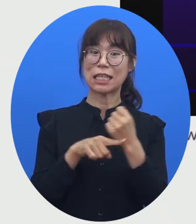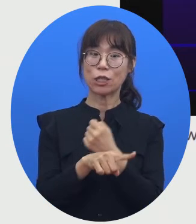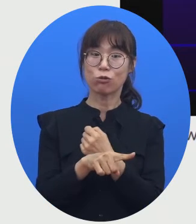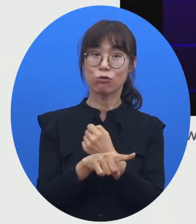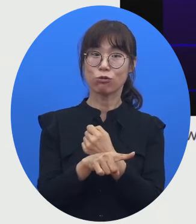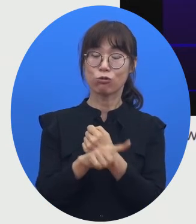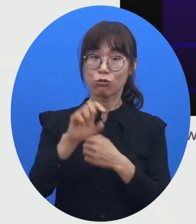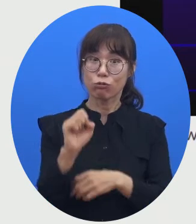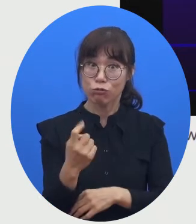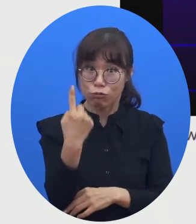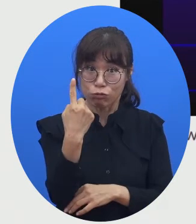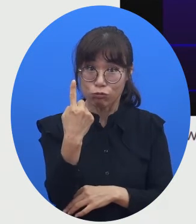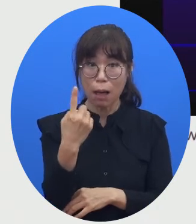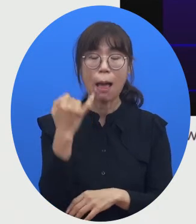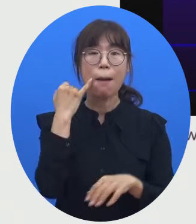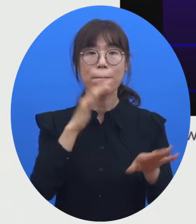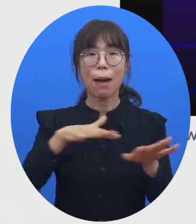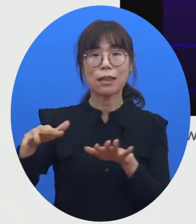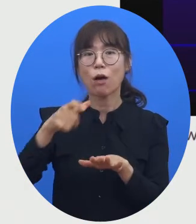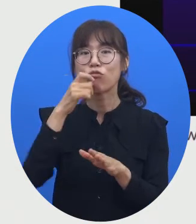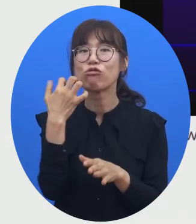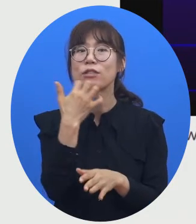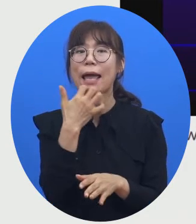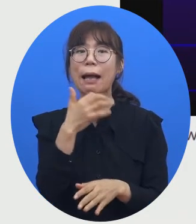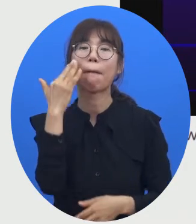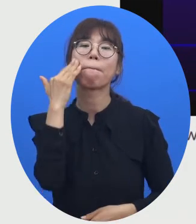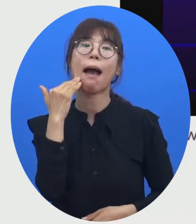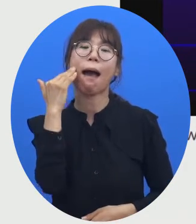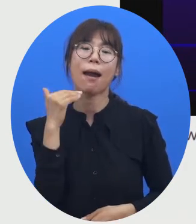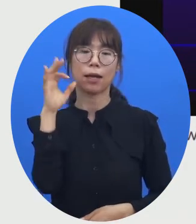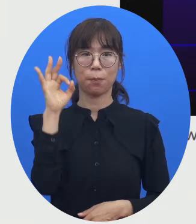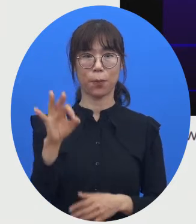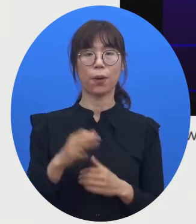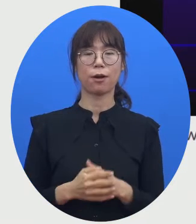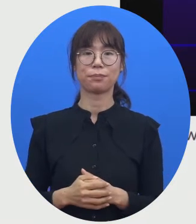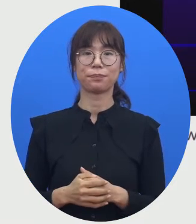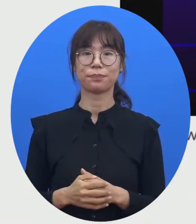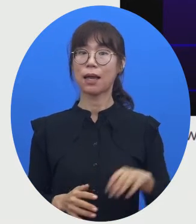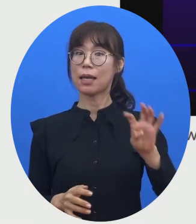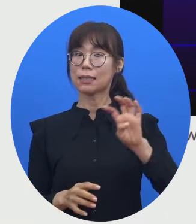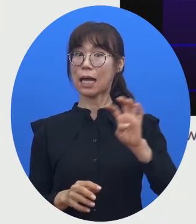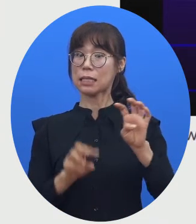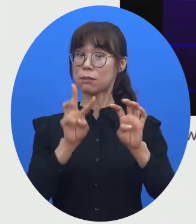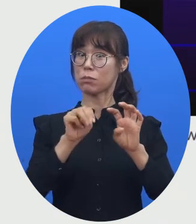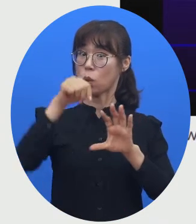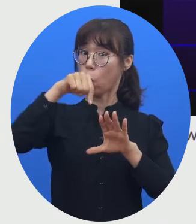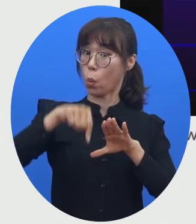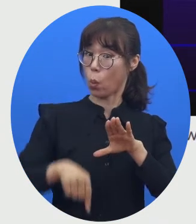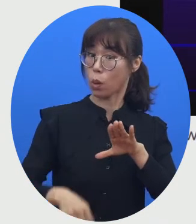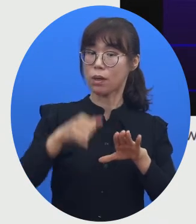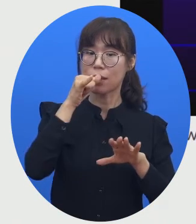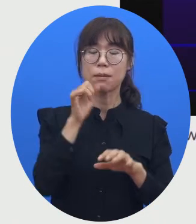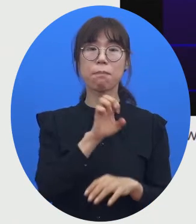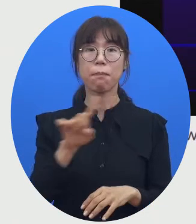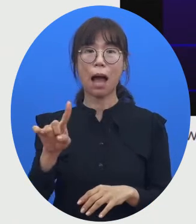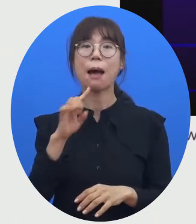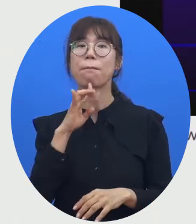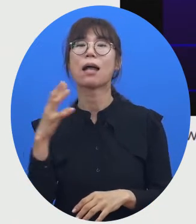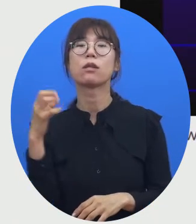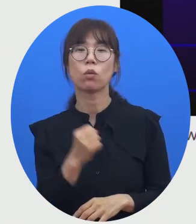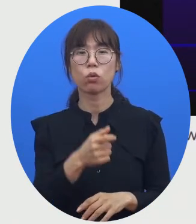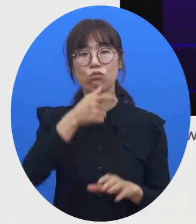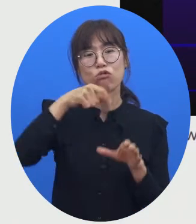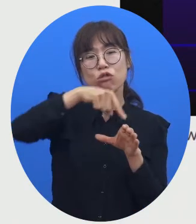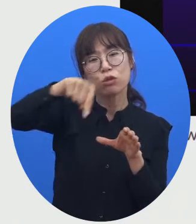보이는 이유이기도 합니다. 그런데 이 40m 전달되는 전자기파로는 여러분들이 물속에서